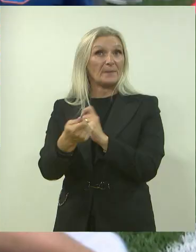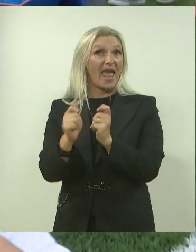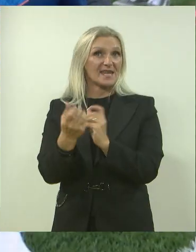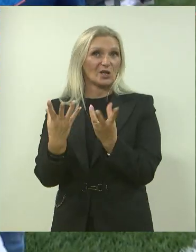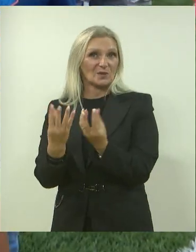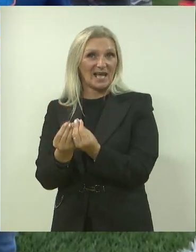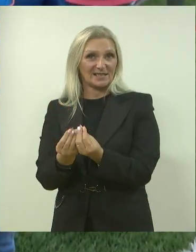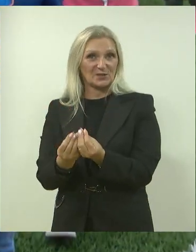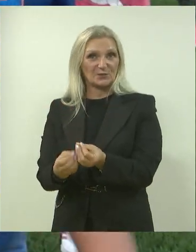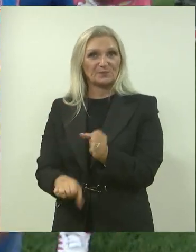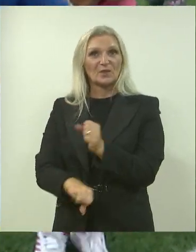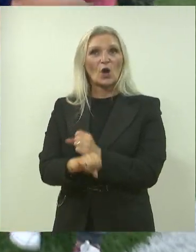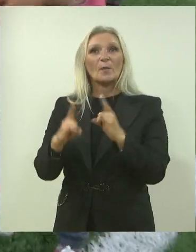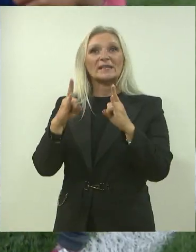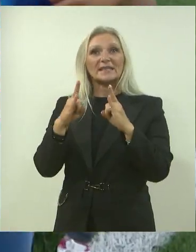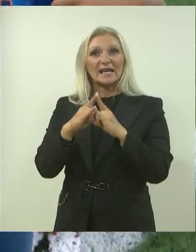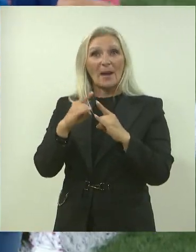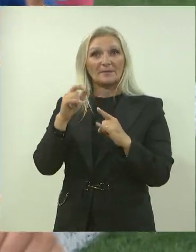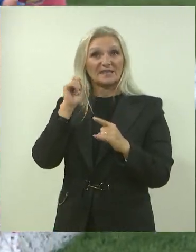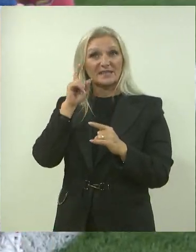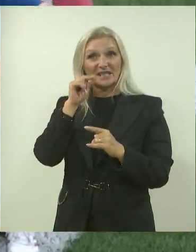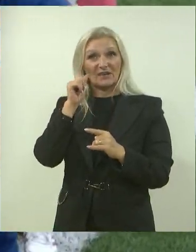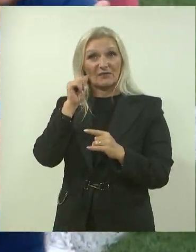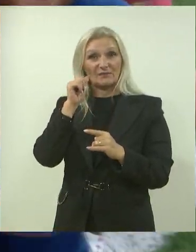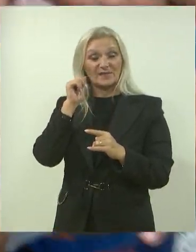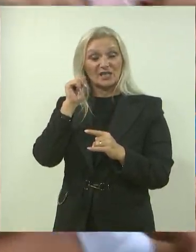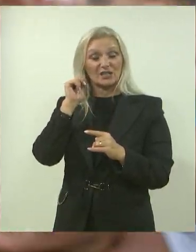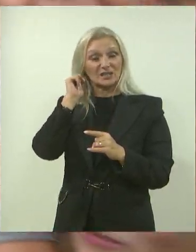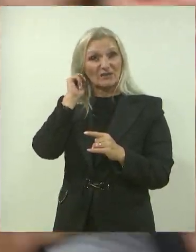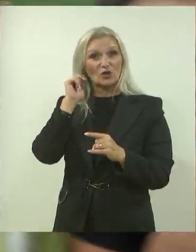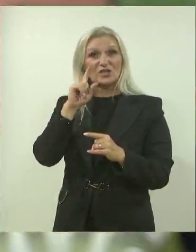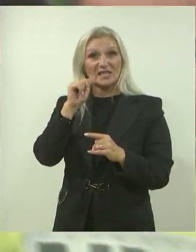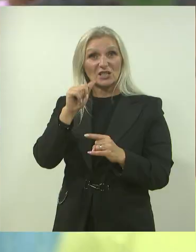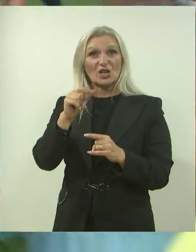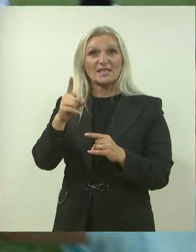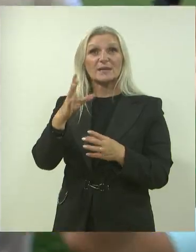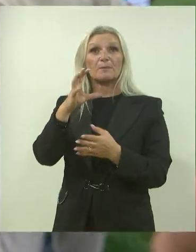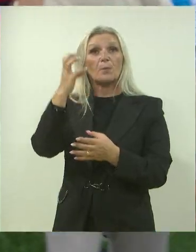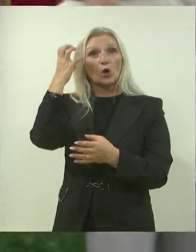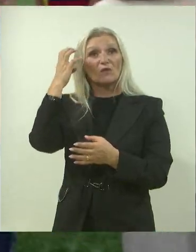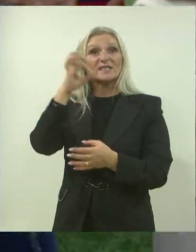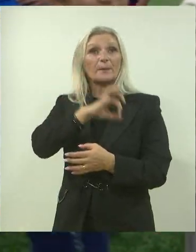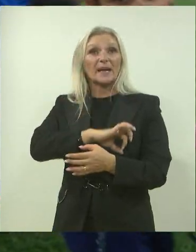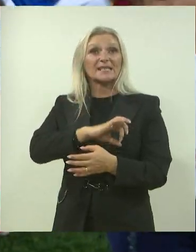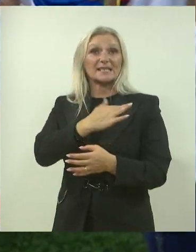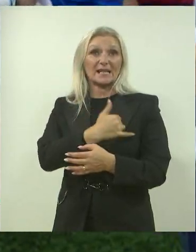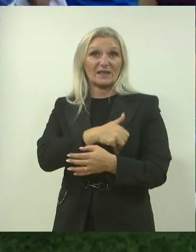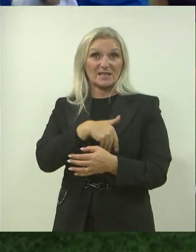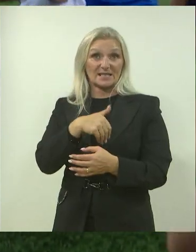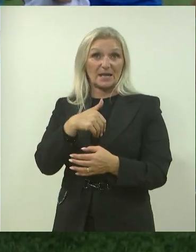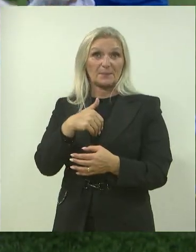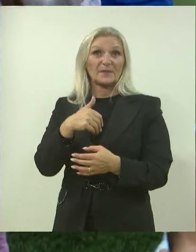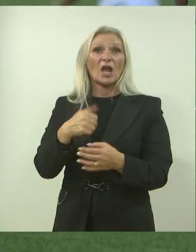Nogometni kamp djevojčice i dječaka pripadnika nacionalnih manjina održava se pod generalnim pokroviteljstvom predsjednika Republike Hrvatske,